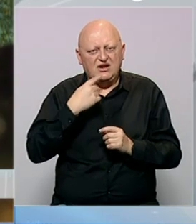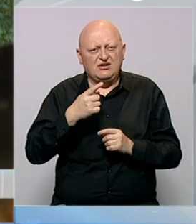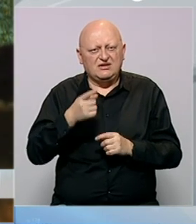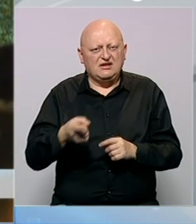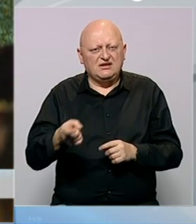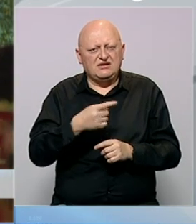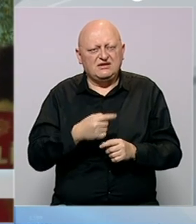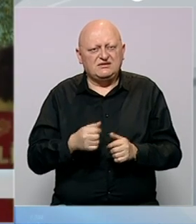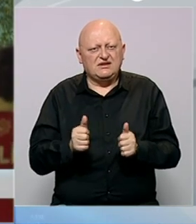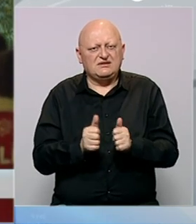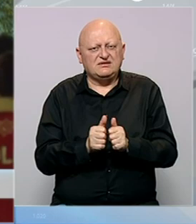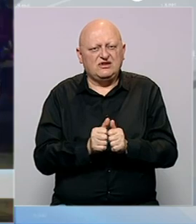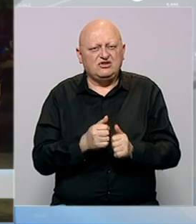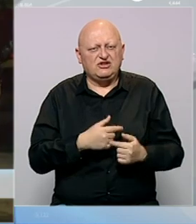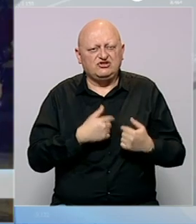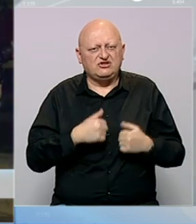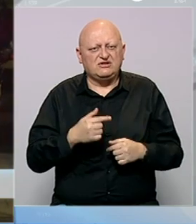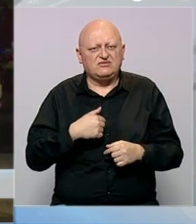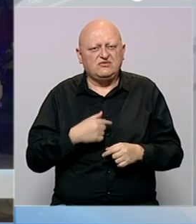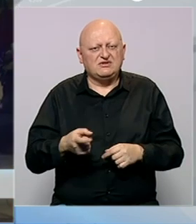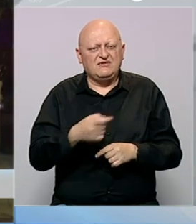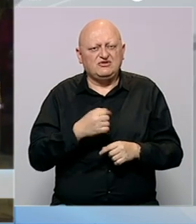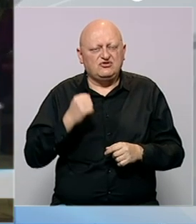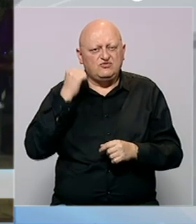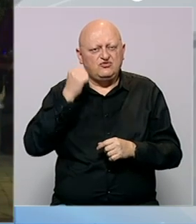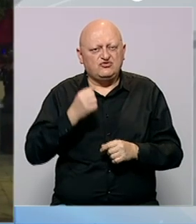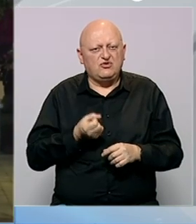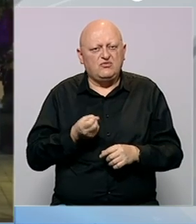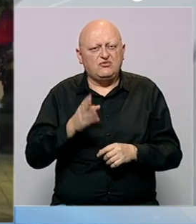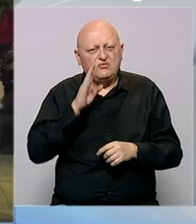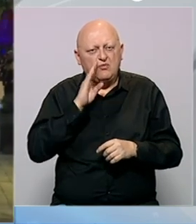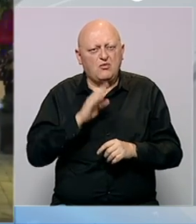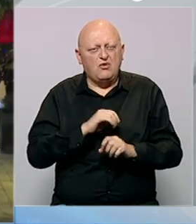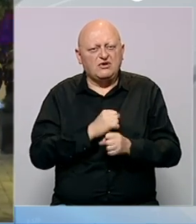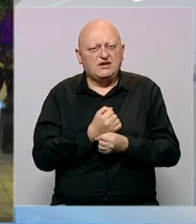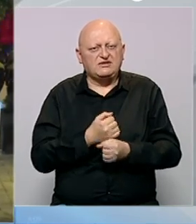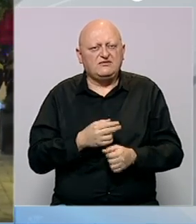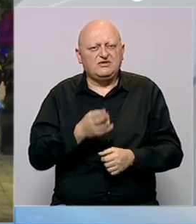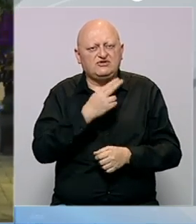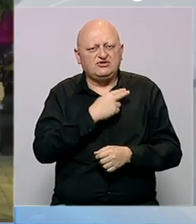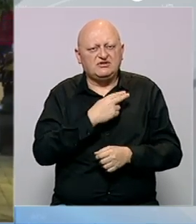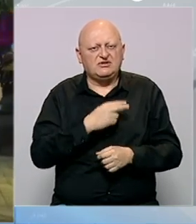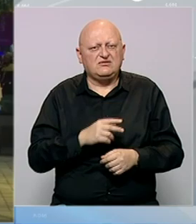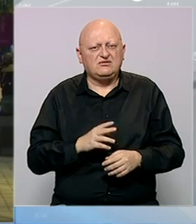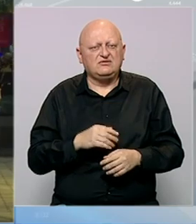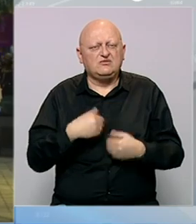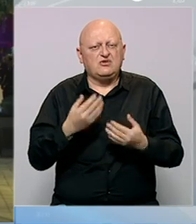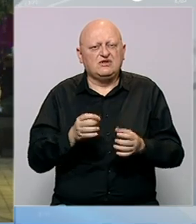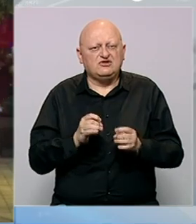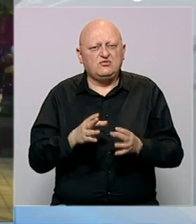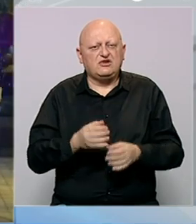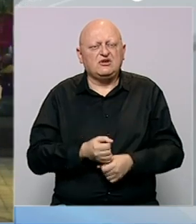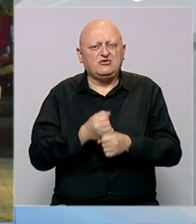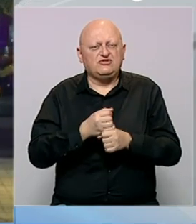Stoltenberg rekao je da se taj savez solidariše sa svojom savjeznicom Turskom. I brojni bosanskohercegovački zvaničnici